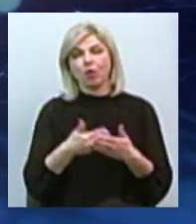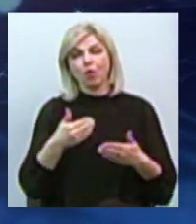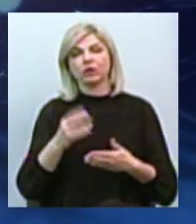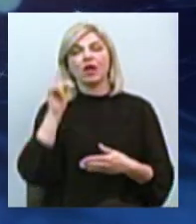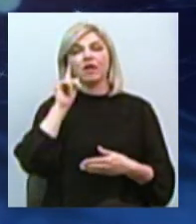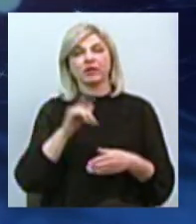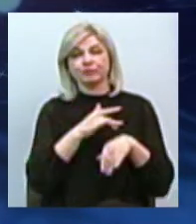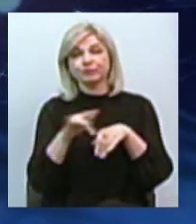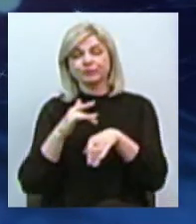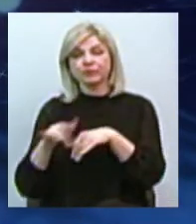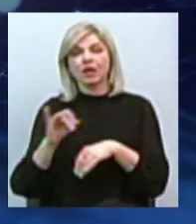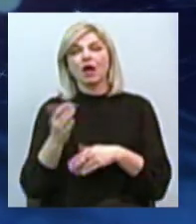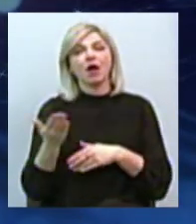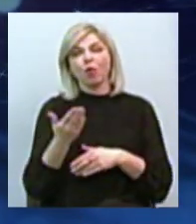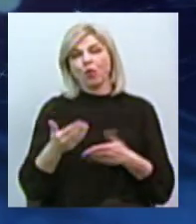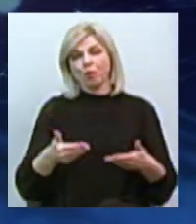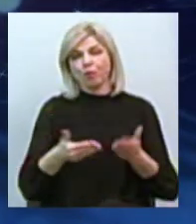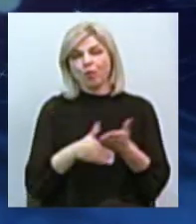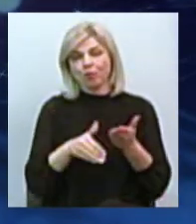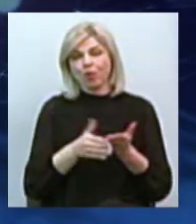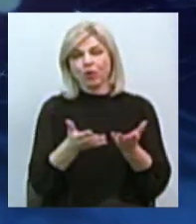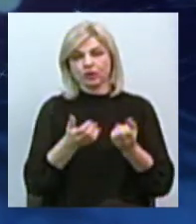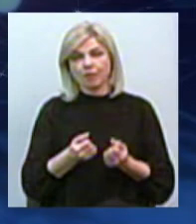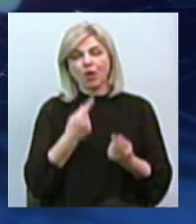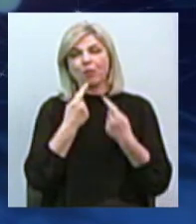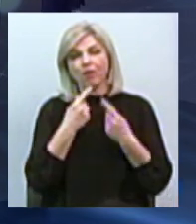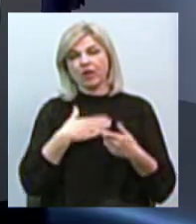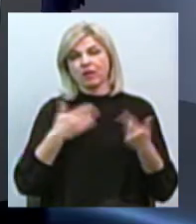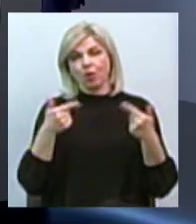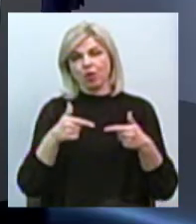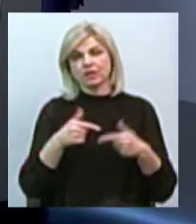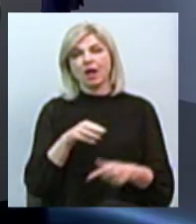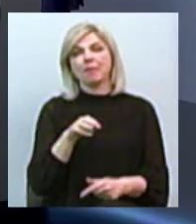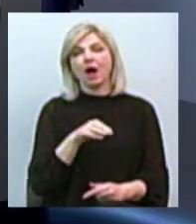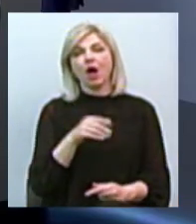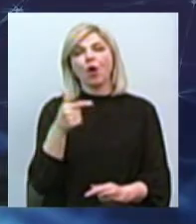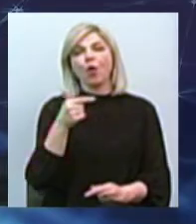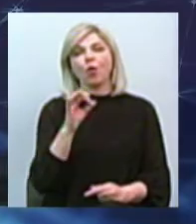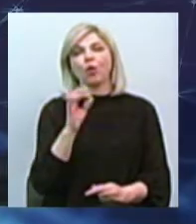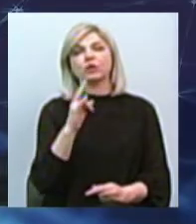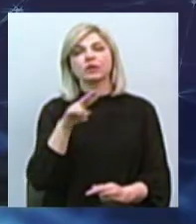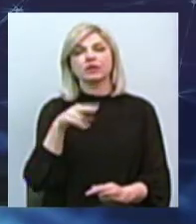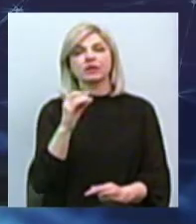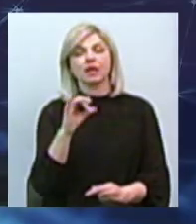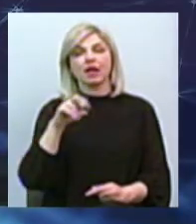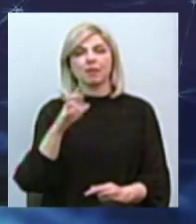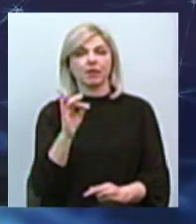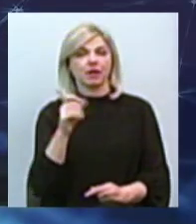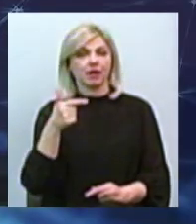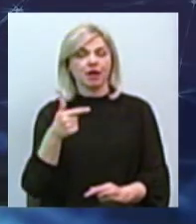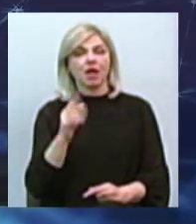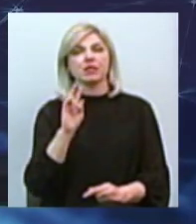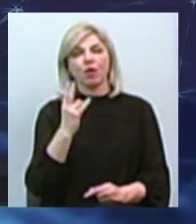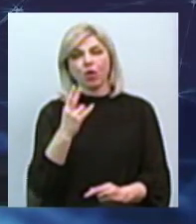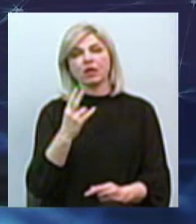Дякую за перегляд! Михайло Гольденберг, голова громадської організації «Миколаївська обласна єврейська громада».